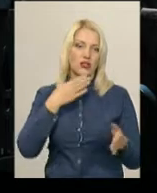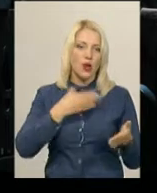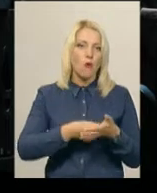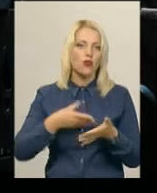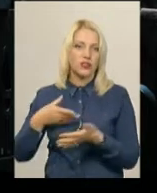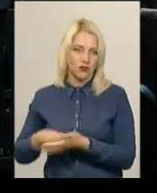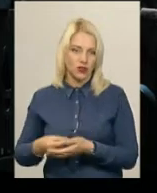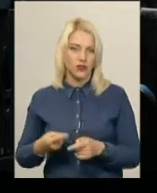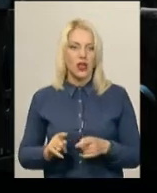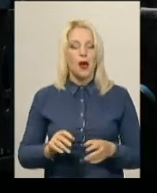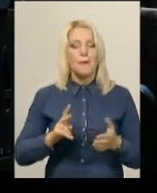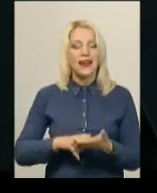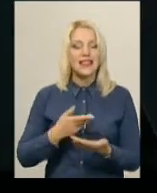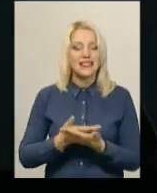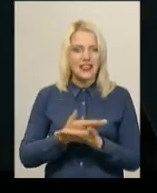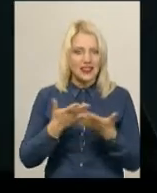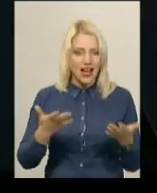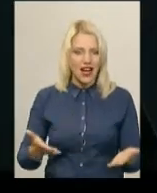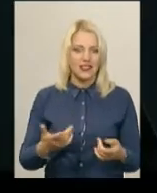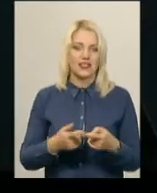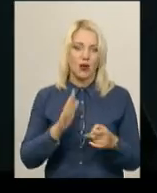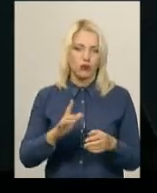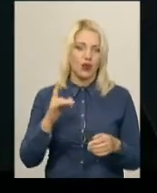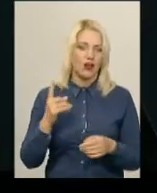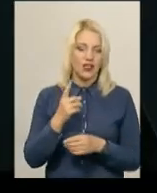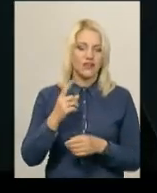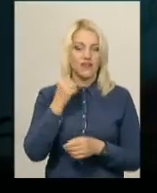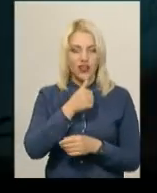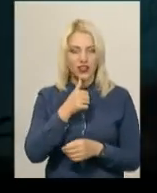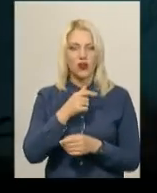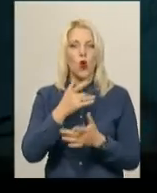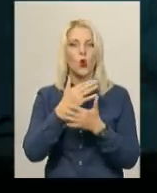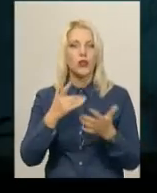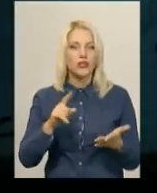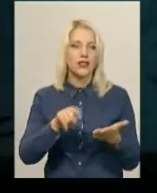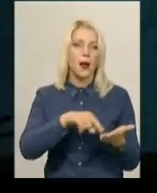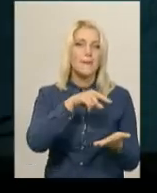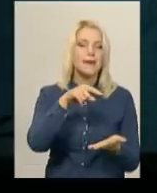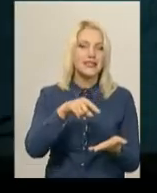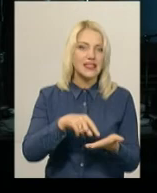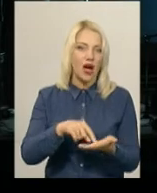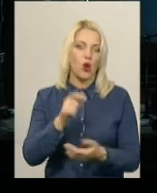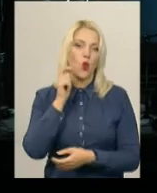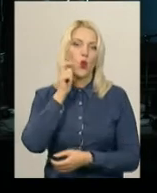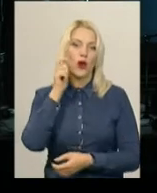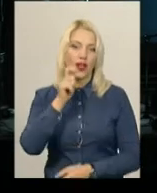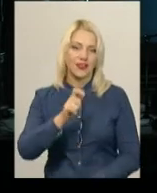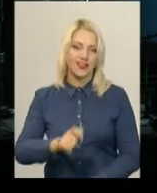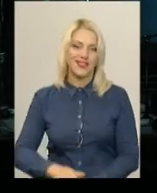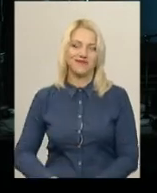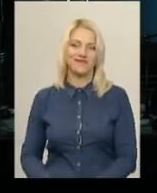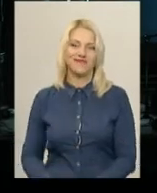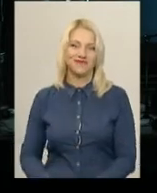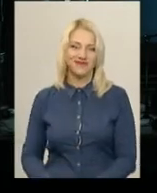Презентація оновленого проєкту «Розділові» відбувається раз на рік у різних містах України. Анастасія Олексюк, Володимир Паламар,